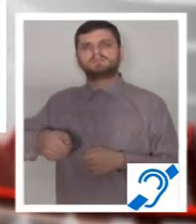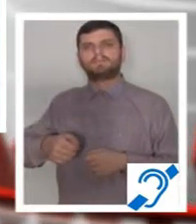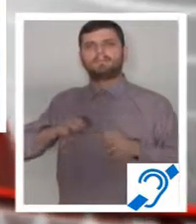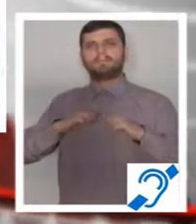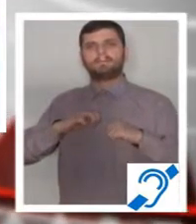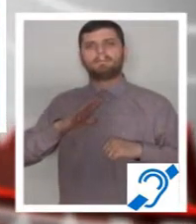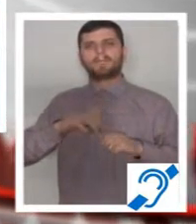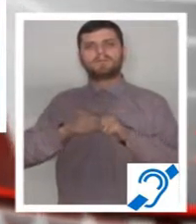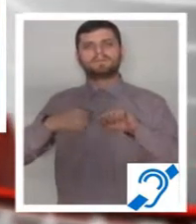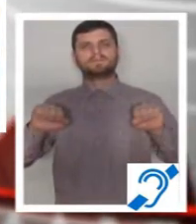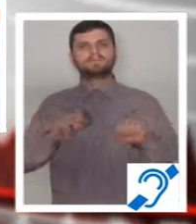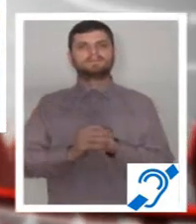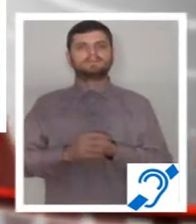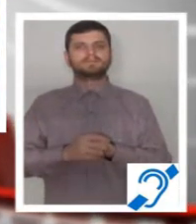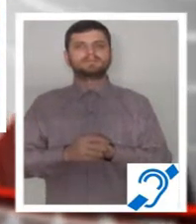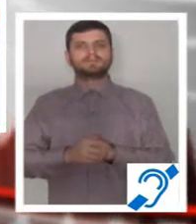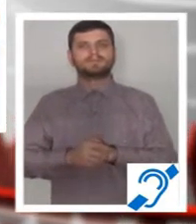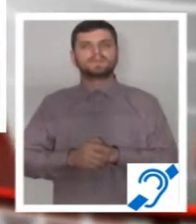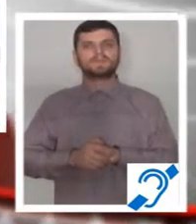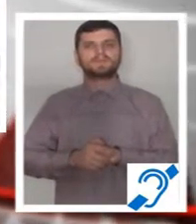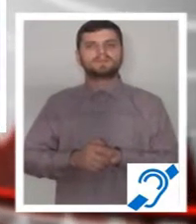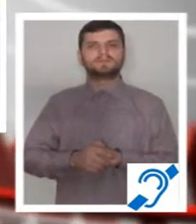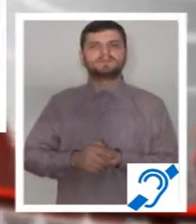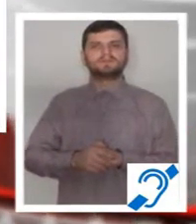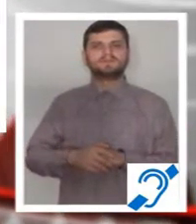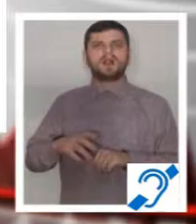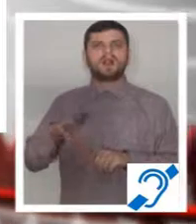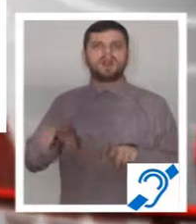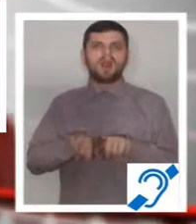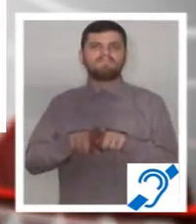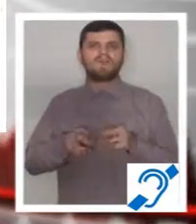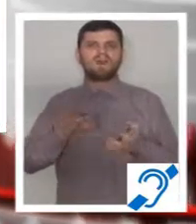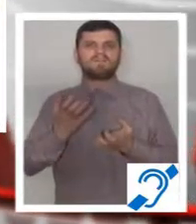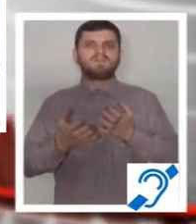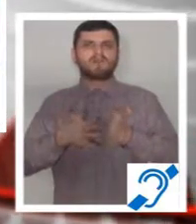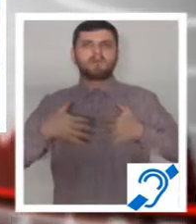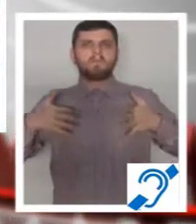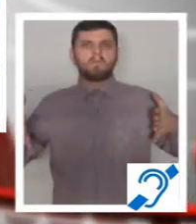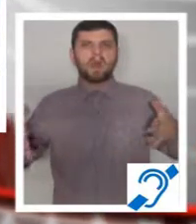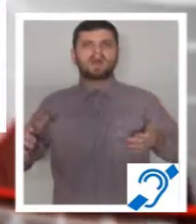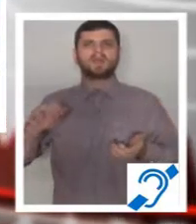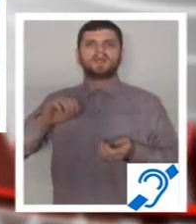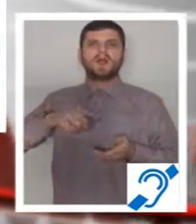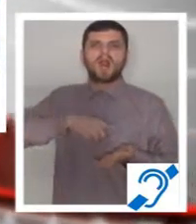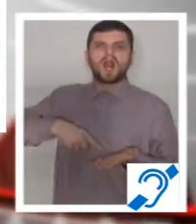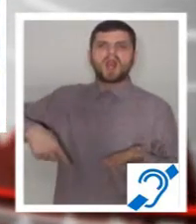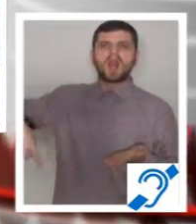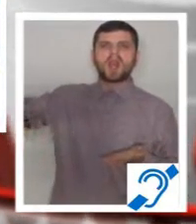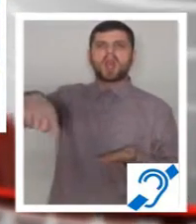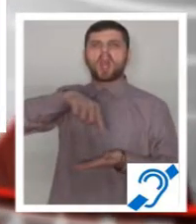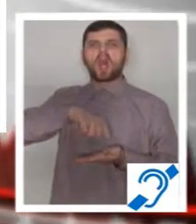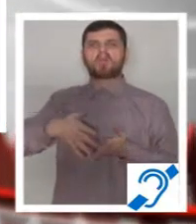Este o suprafață foarte mare pe care s-a manifestat incendiul. Hala pe o suprafață de 7.000 de metri